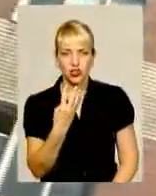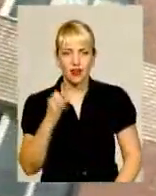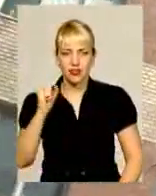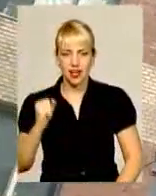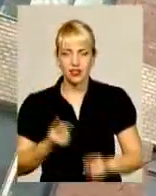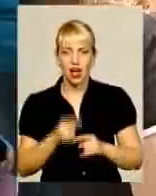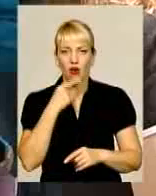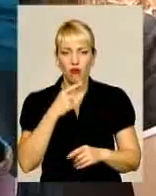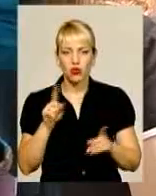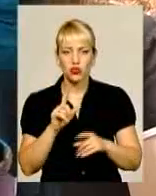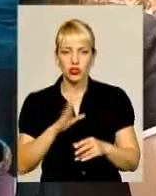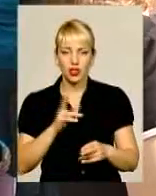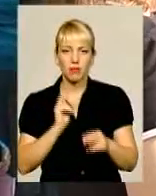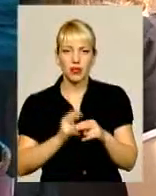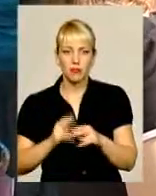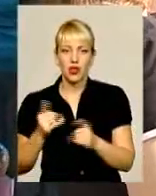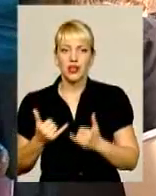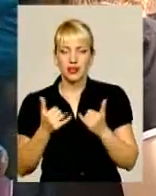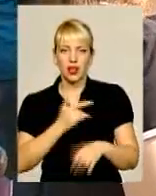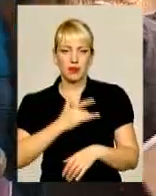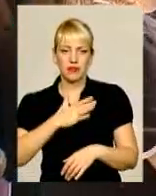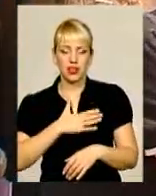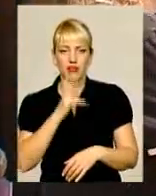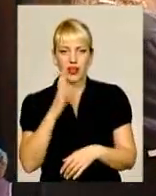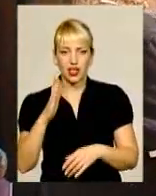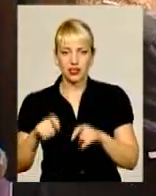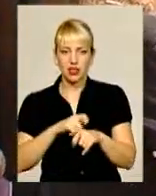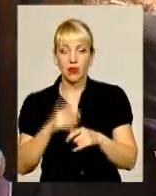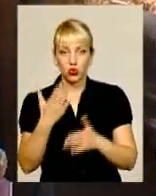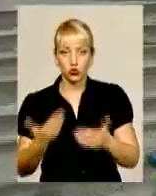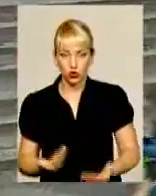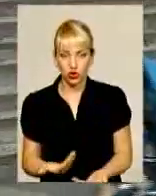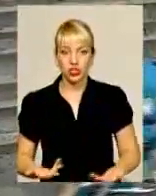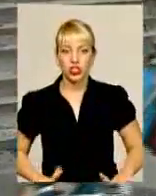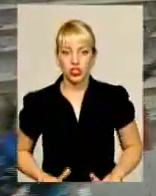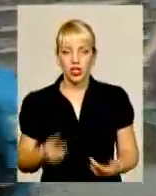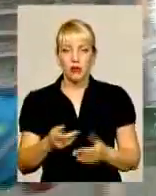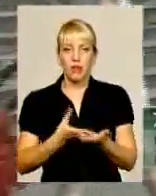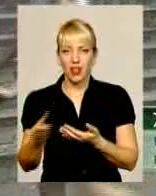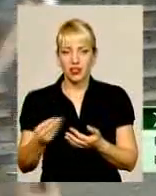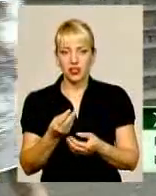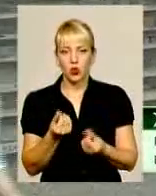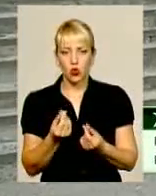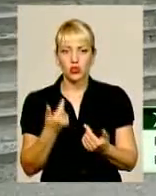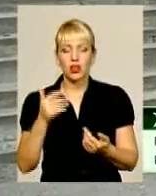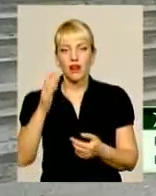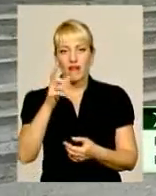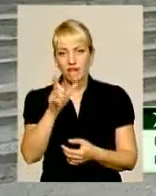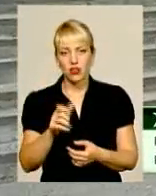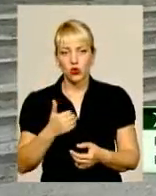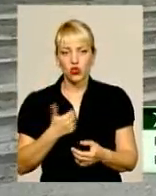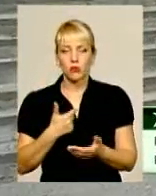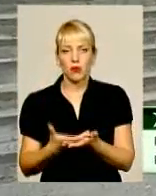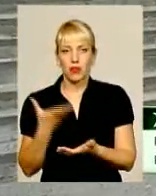власник створює перепони для приватизації квадратних метрів. Якщо ж хочеш тут жити – плати кошти. Він хоче, щоб ми йому сплатили за ці кімнати певні